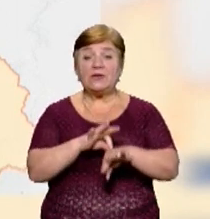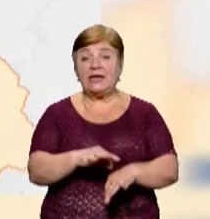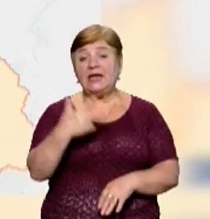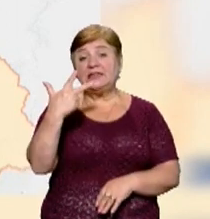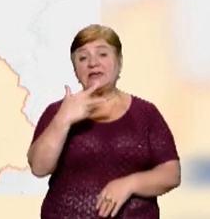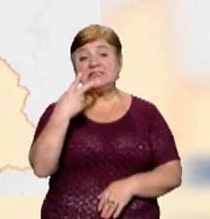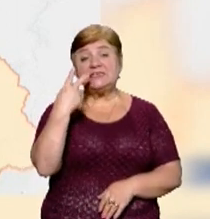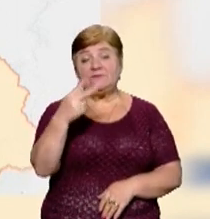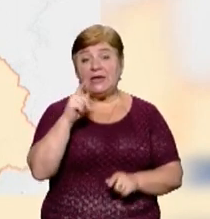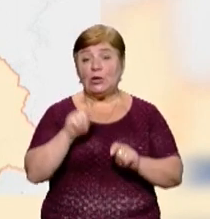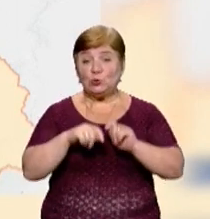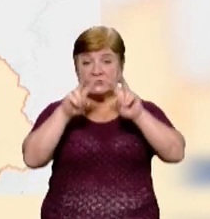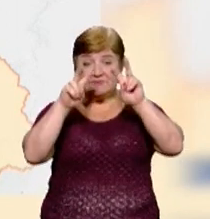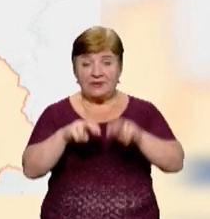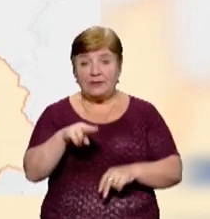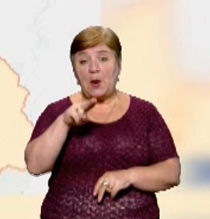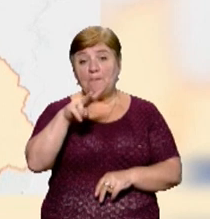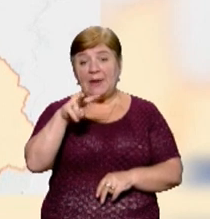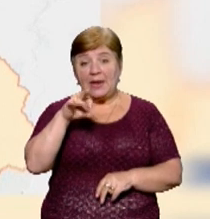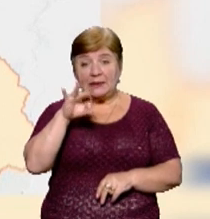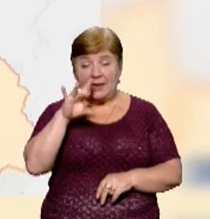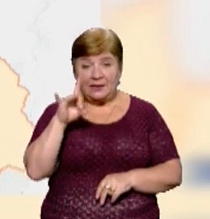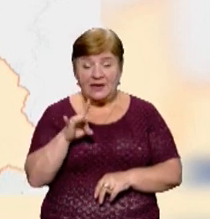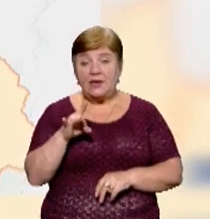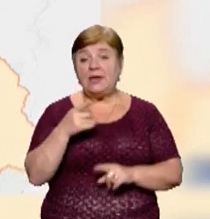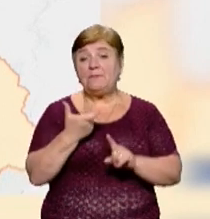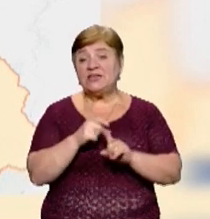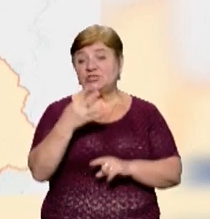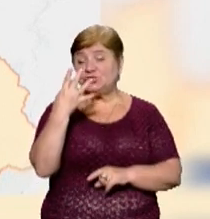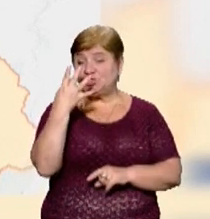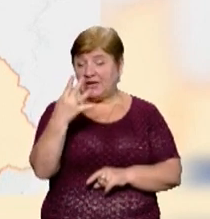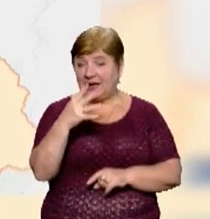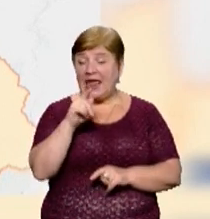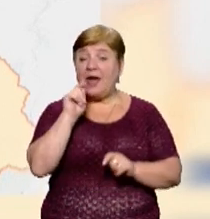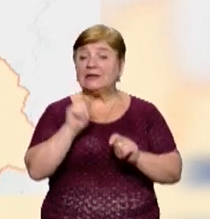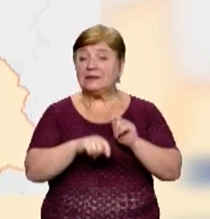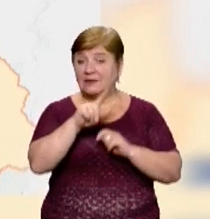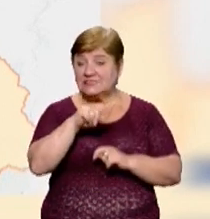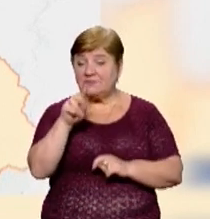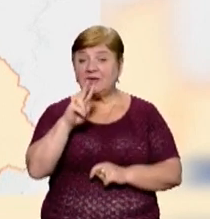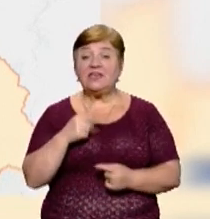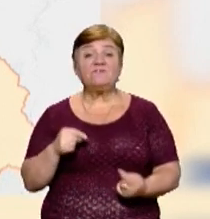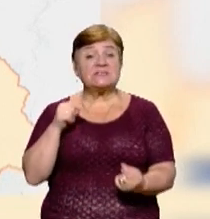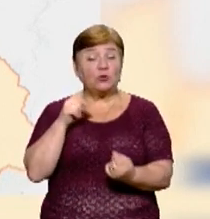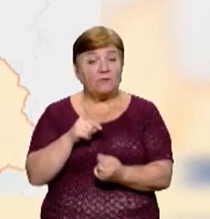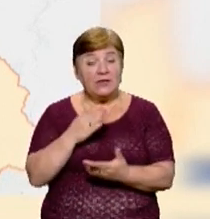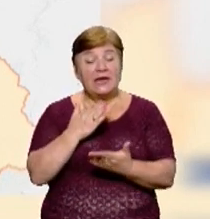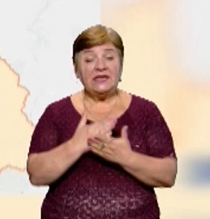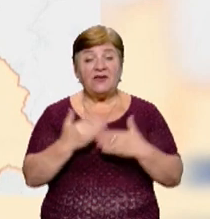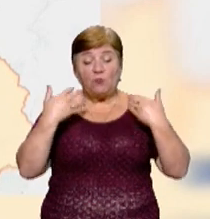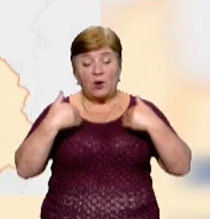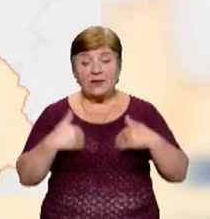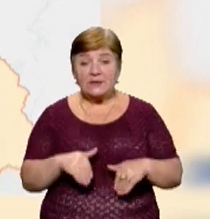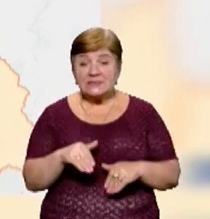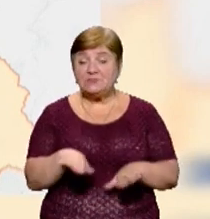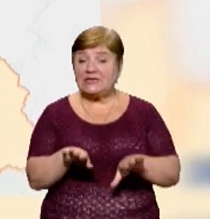32 тисячі досліджень методом ПЛР та більше 4,5 тисяч ІФА-тестів, які встановлюють, чи є в організмі людини